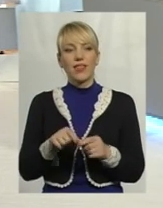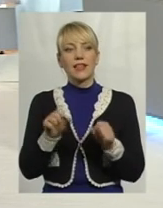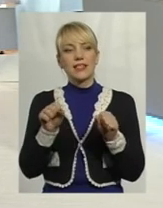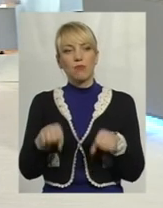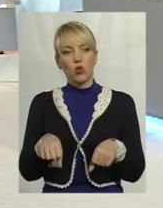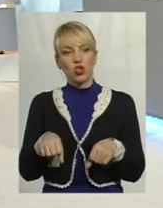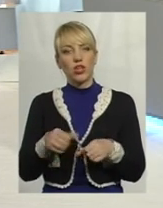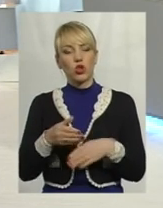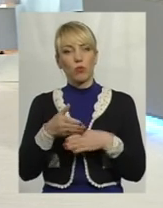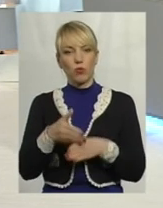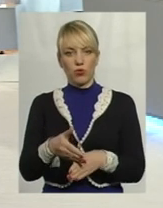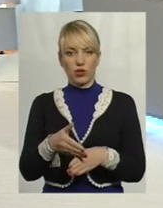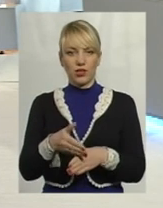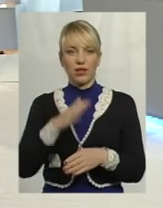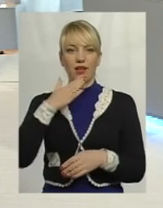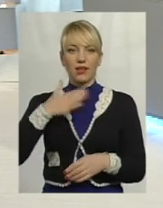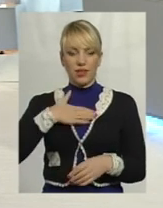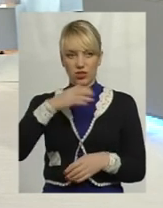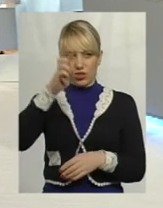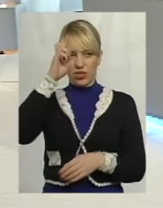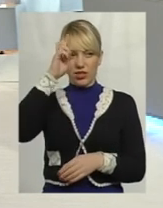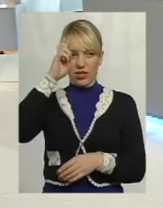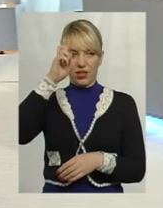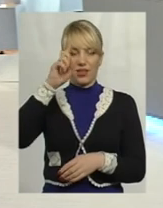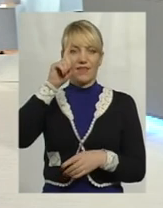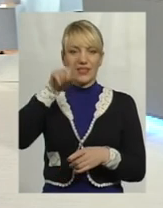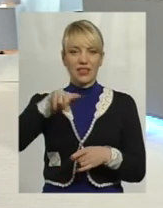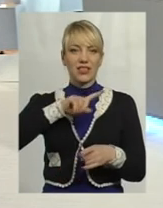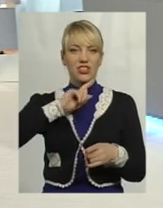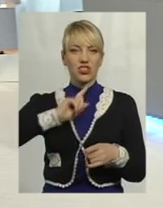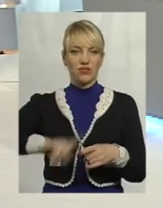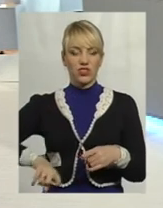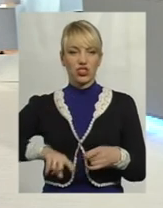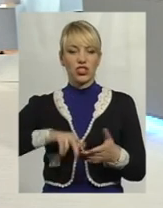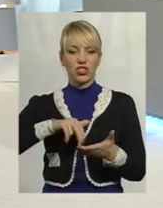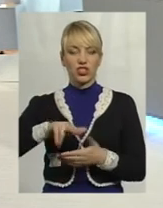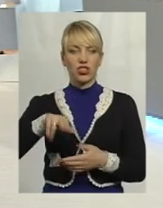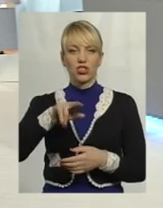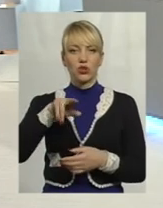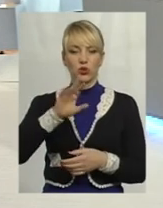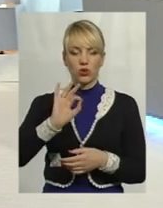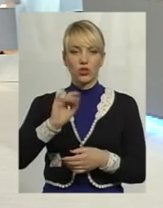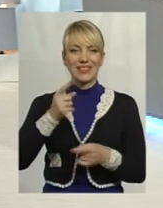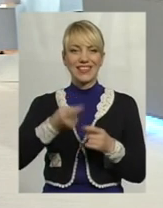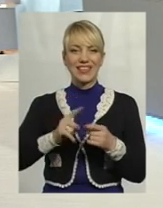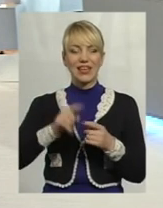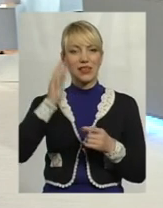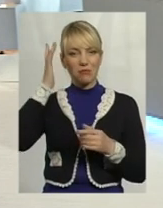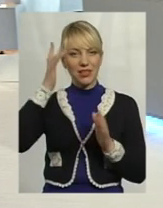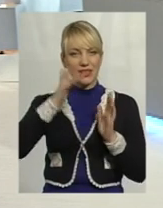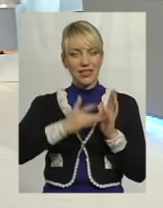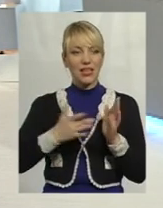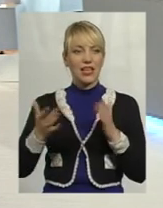допомогти нашій країні, і, все-таки, швидше дійти до тієї мити, яку